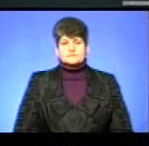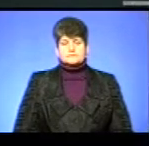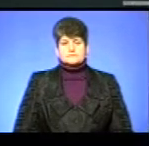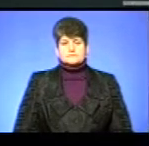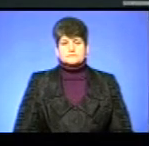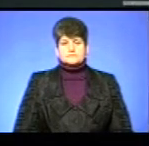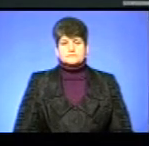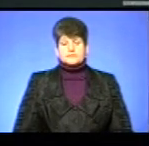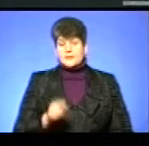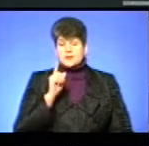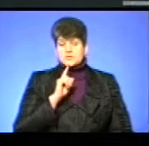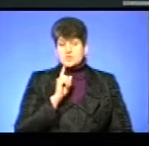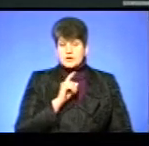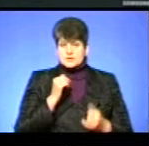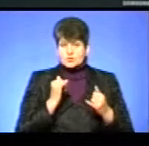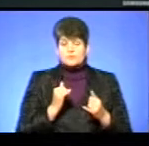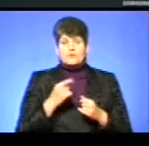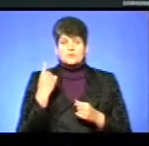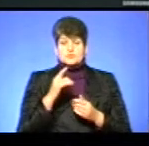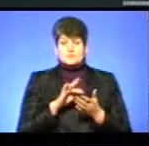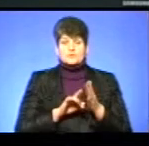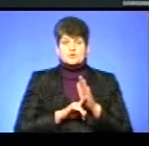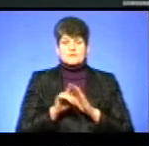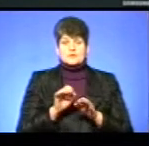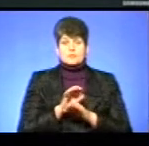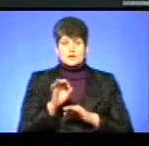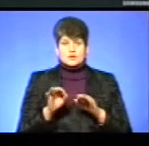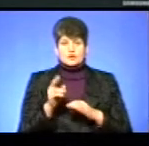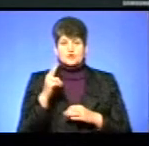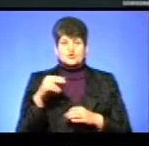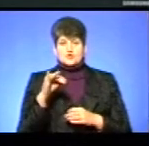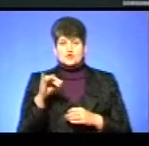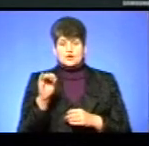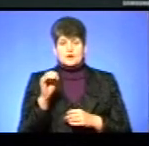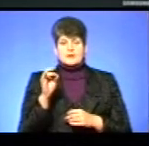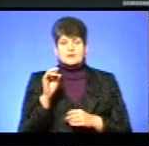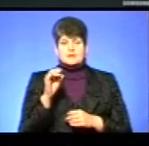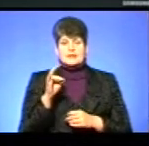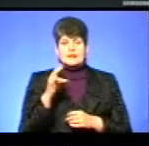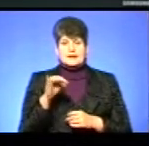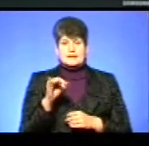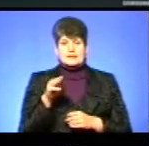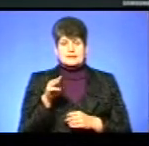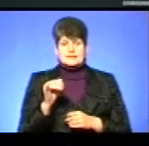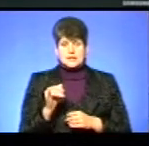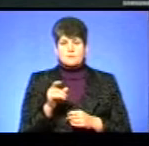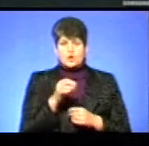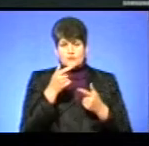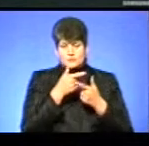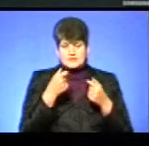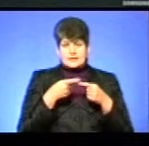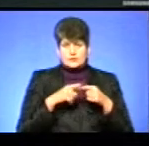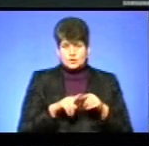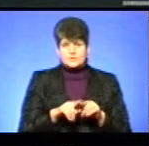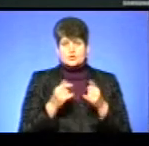Тим часом в обласному центрі стартував проєкт «Джоін-АйТі». Про інформаційні технології і спеціалістів цієї сфери